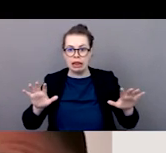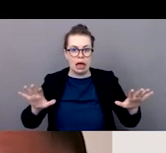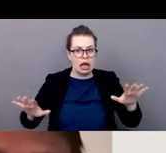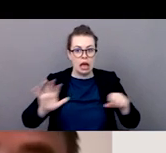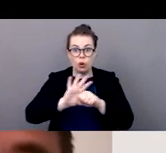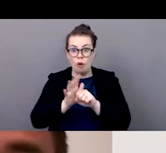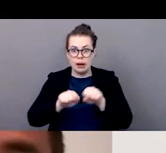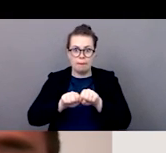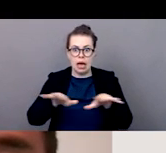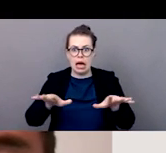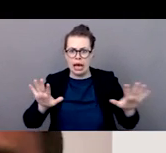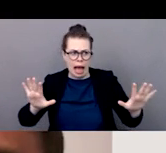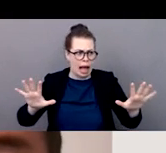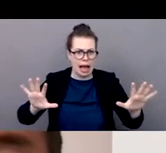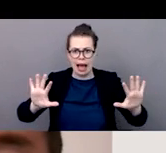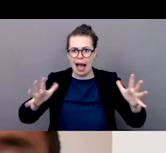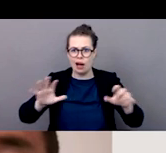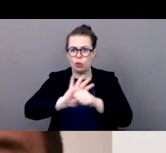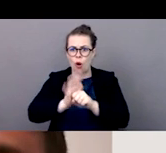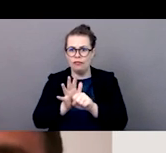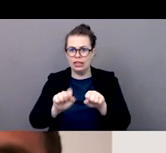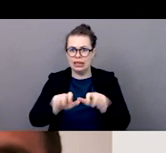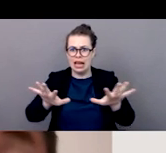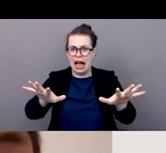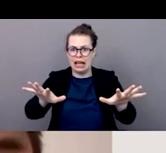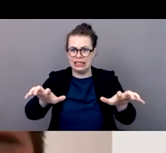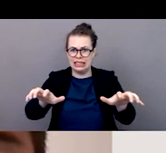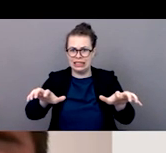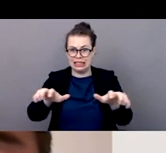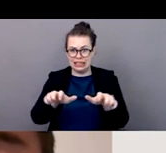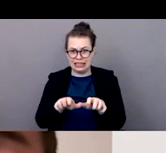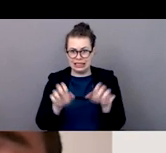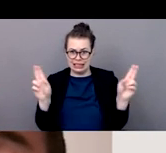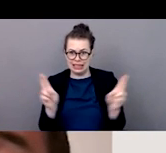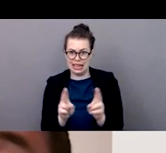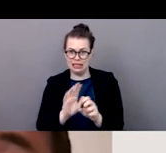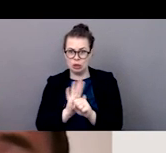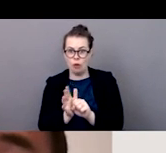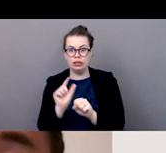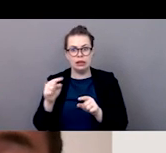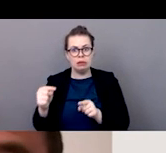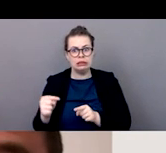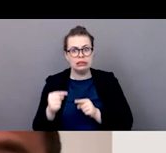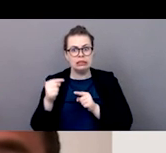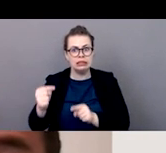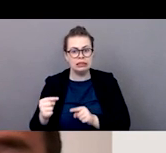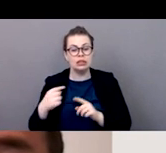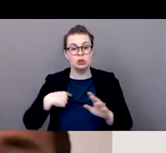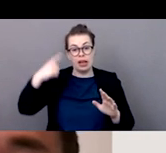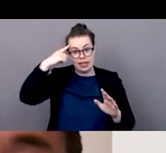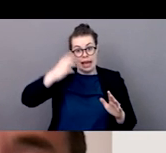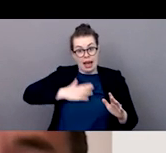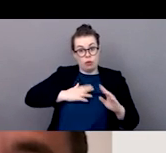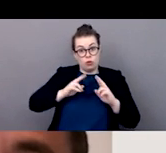pour contenir ce type de virus et cette pandémie aussi bien que ce que je dire certains de nos résultats vont être assez